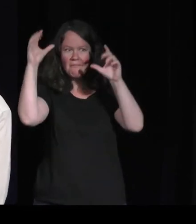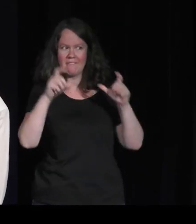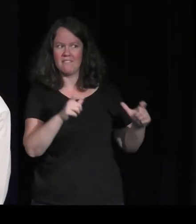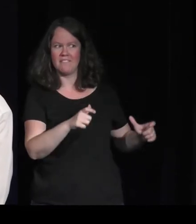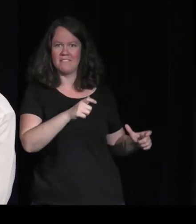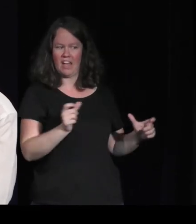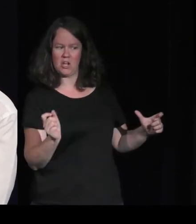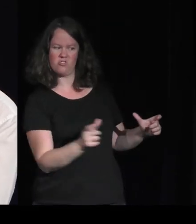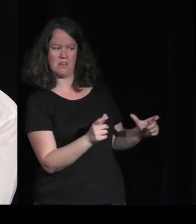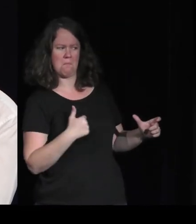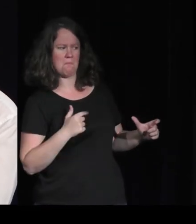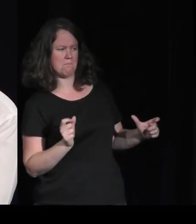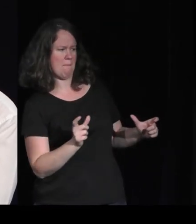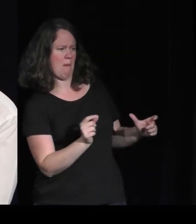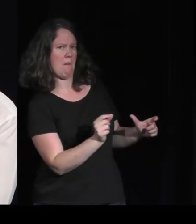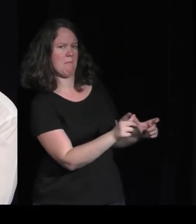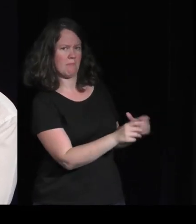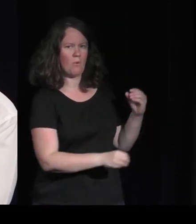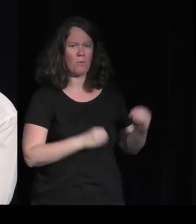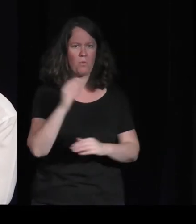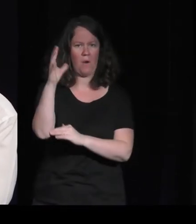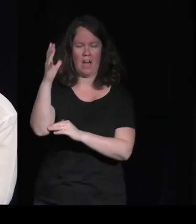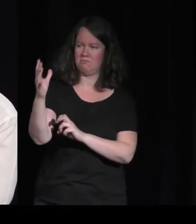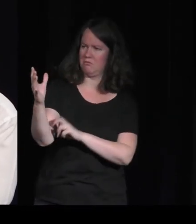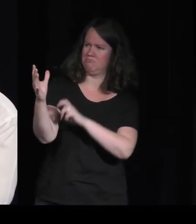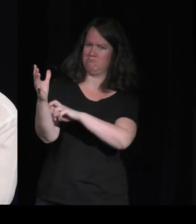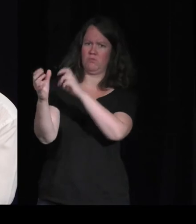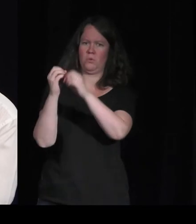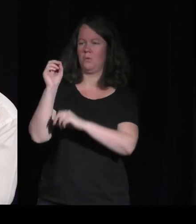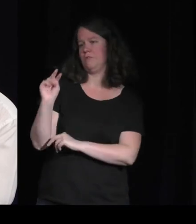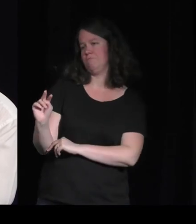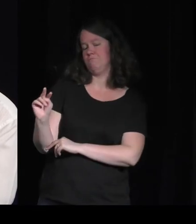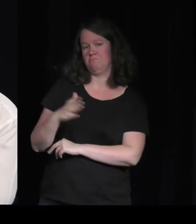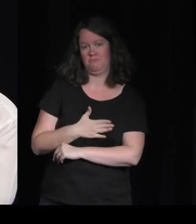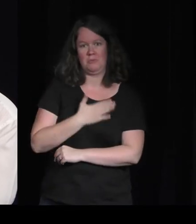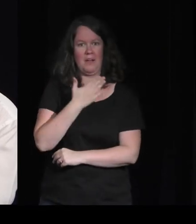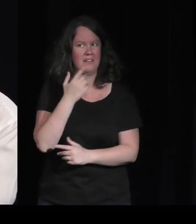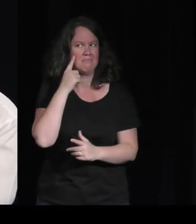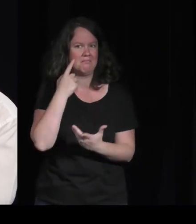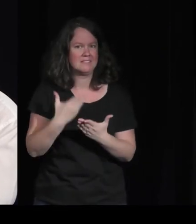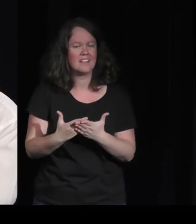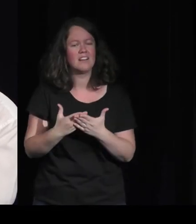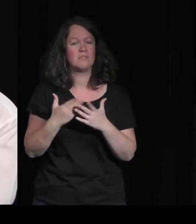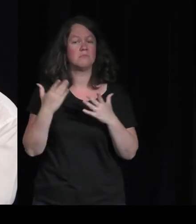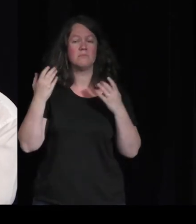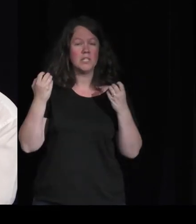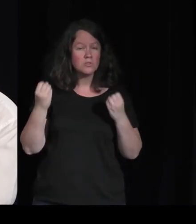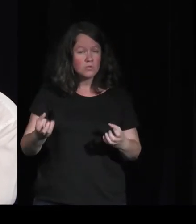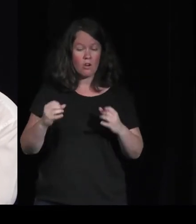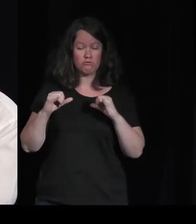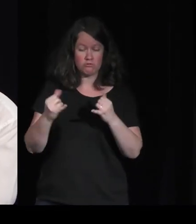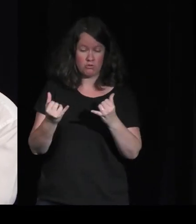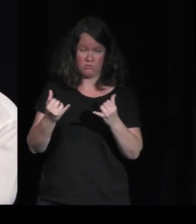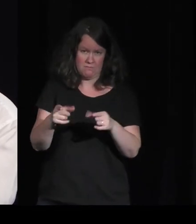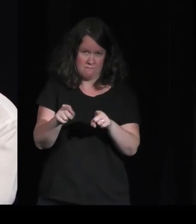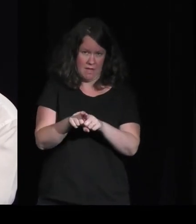face à un arbre, le contempler. Mais c'est finalement quelque chose qui est commun à énormément de jeux vidéo. Vous avez évoqué,